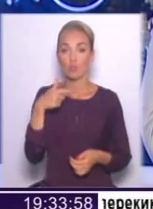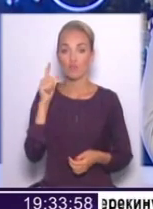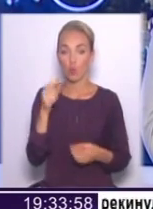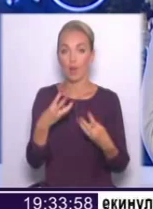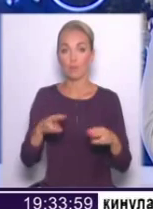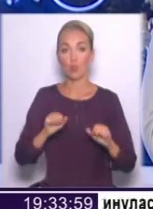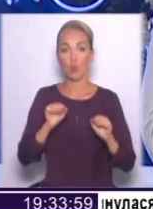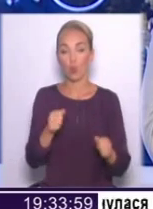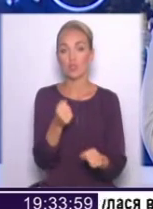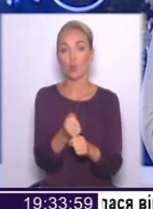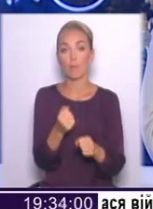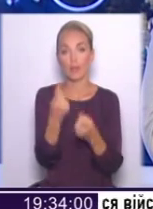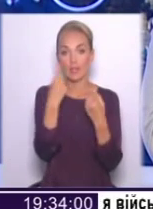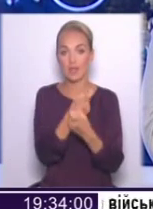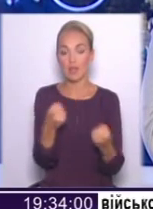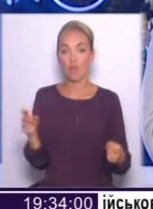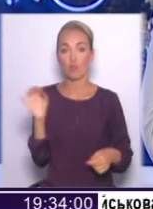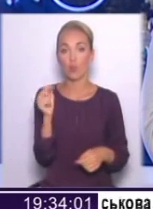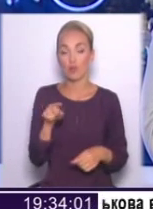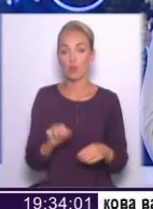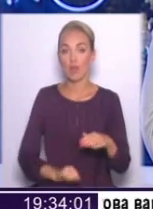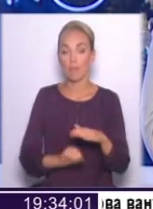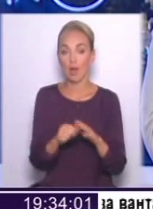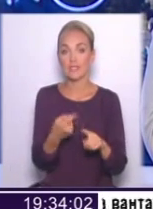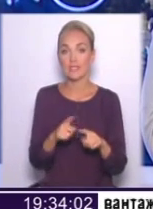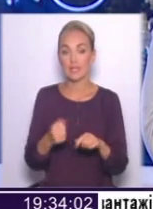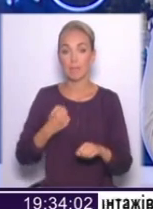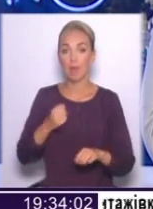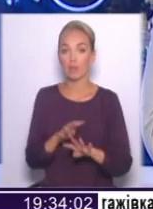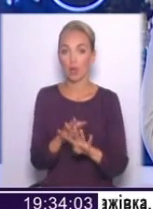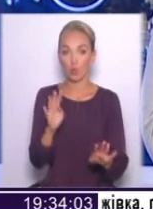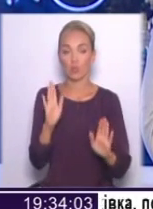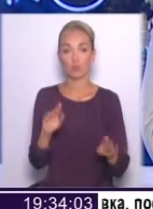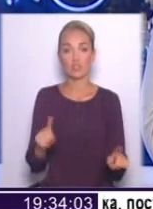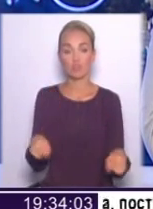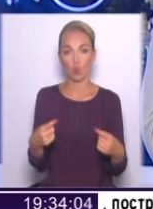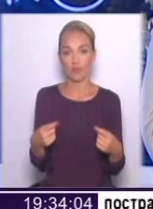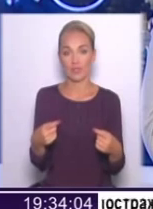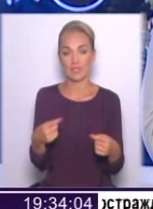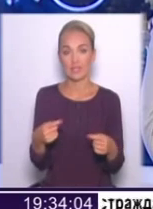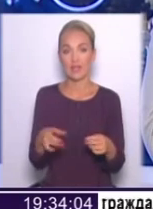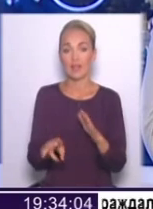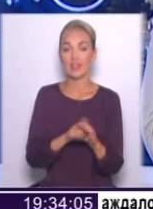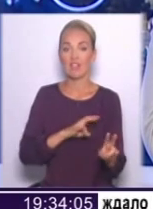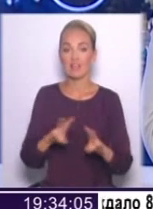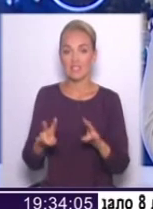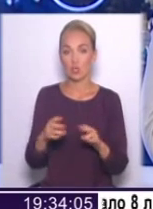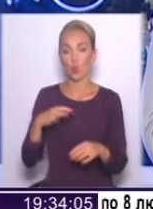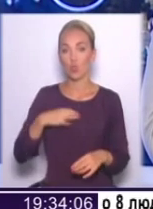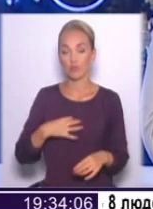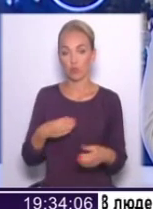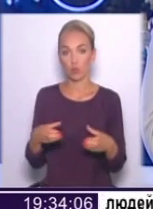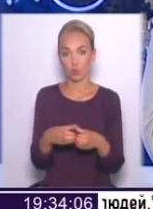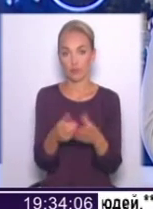Міноборони зробили заяву про те, що на базі цих батальйонів, крім все іншого, будуть створюватись диверсійно-розвідувальні групи і так далі, і так далі. Тобто, да,